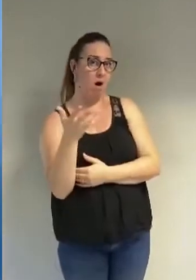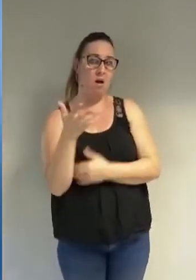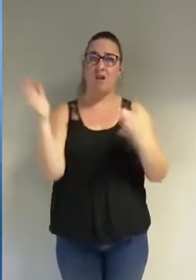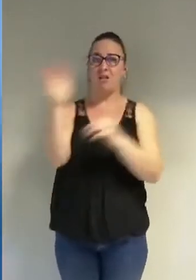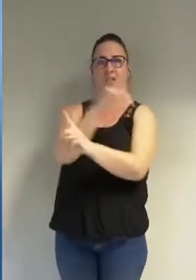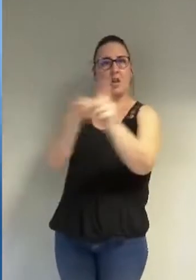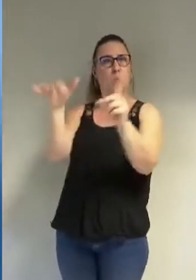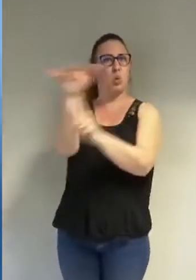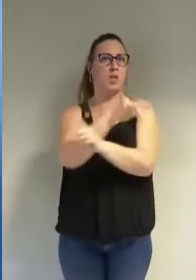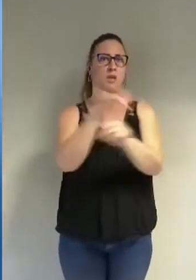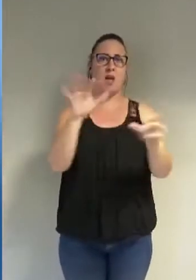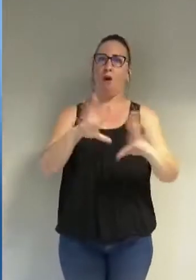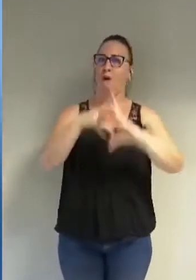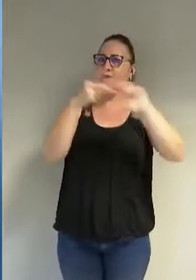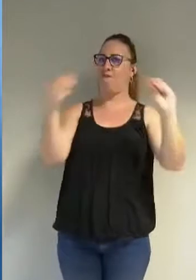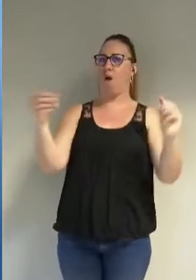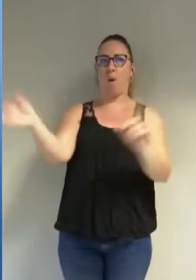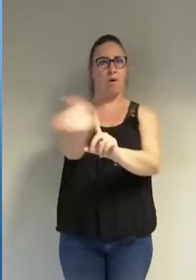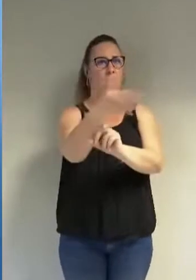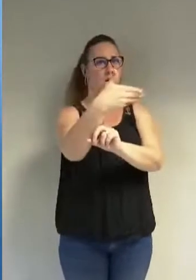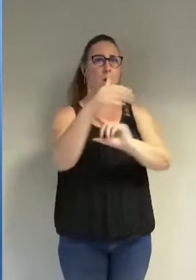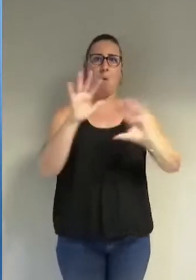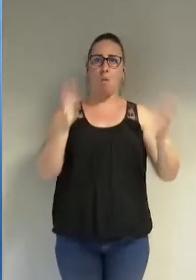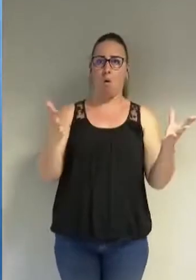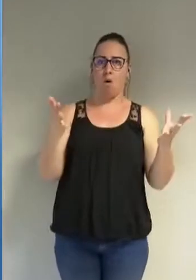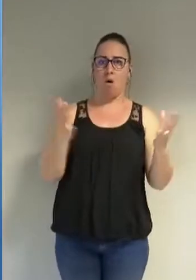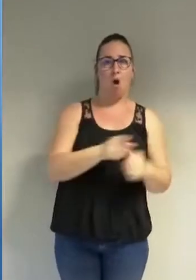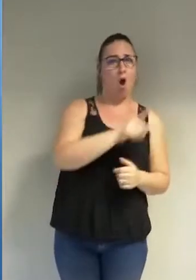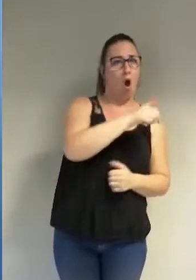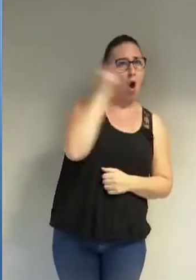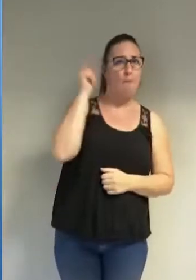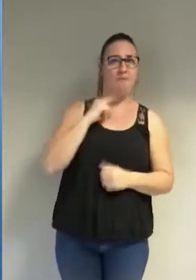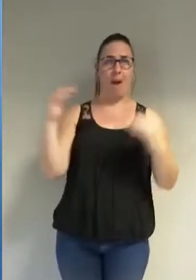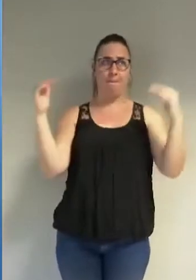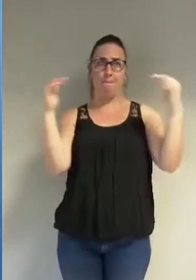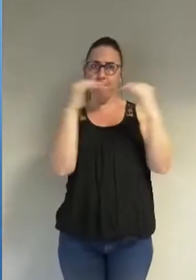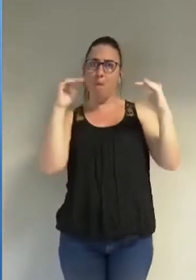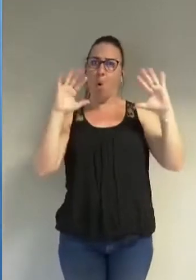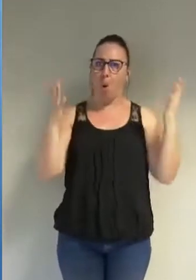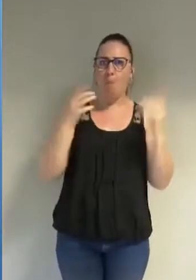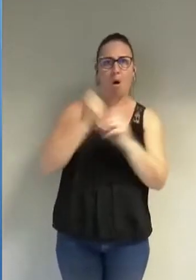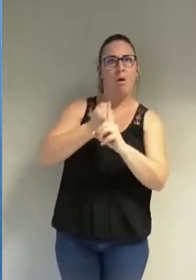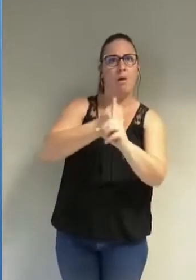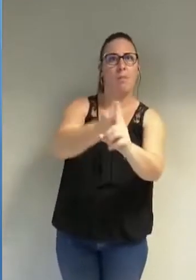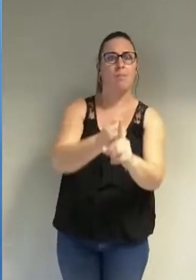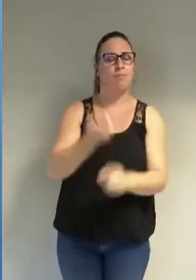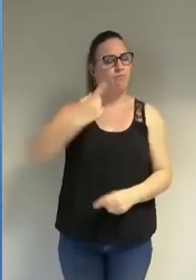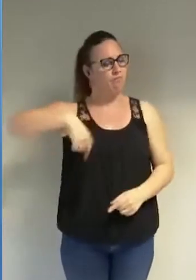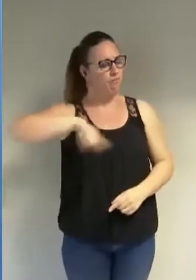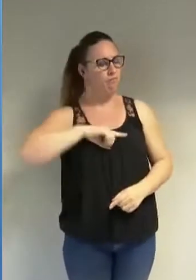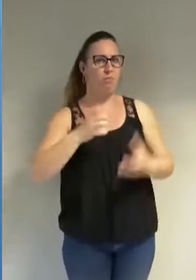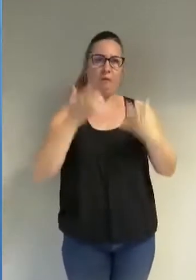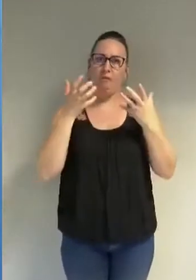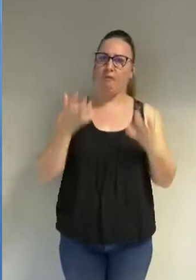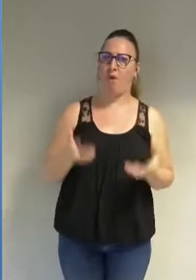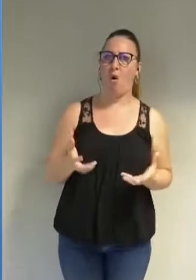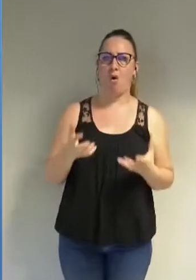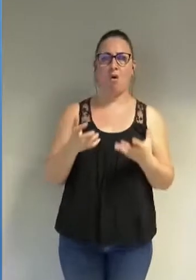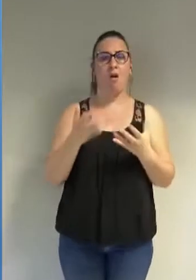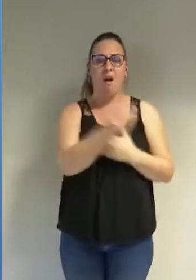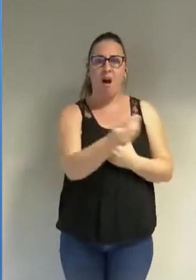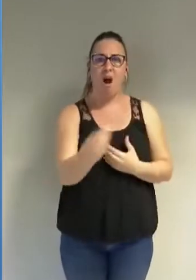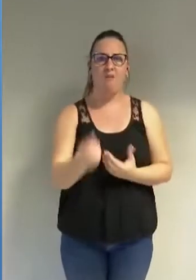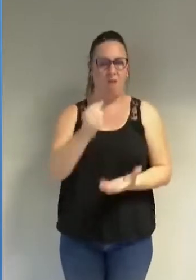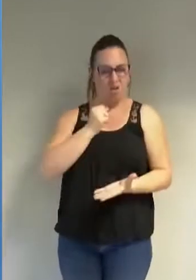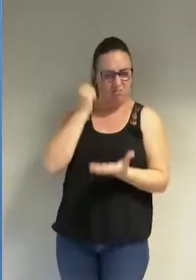de société le genre du rapport entre femmes et hommes nous souhaitons adopter et transmettre à nos